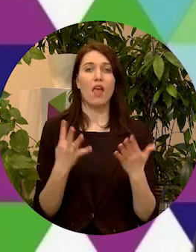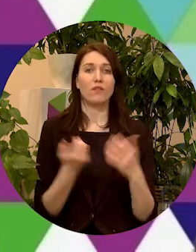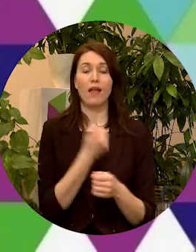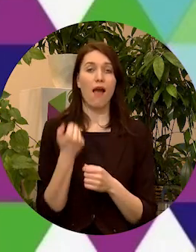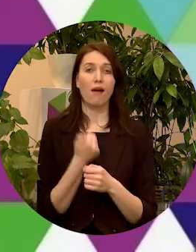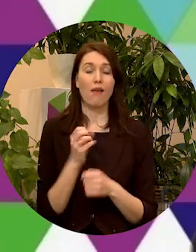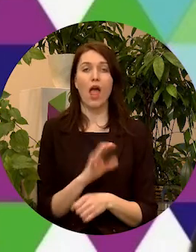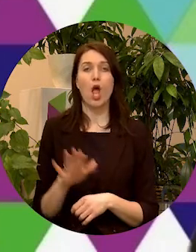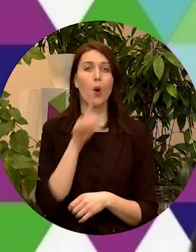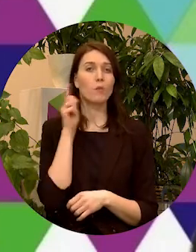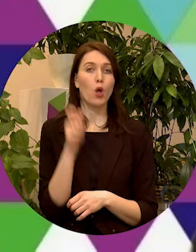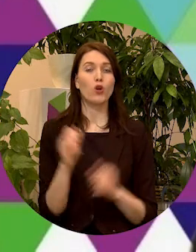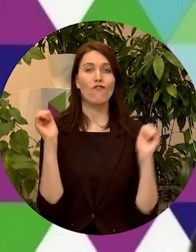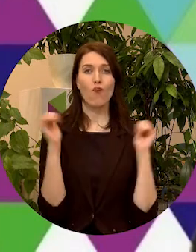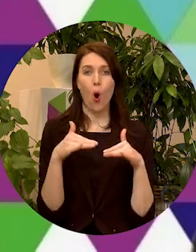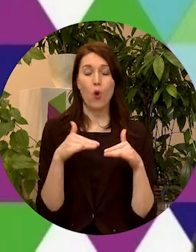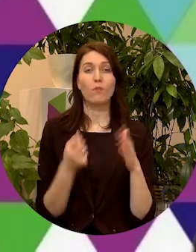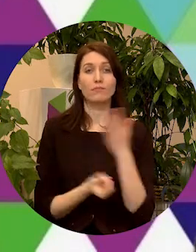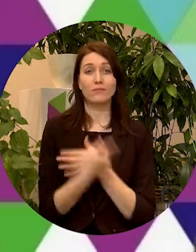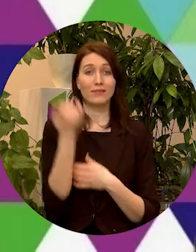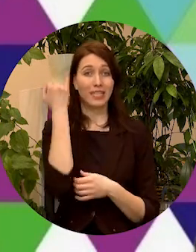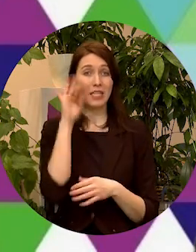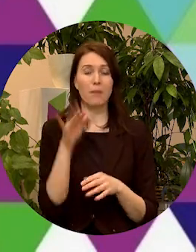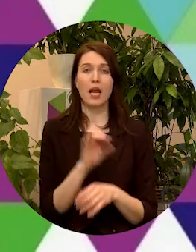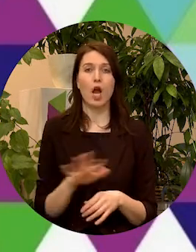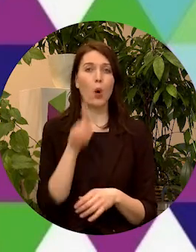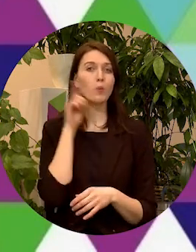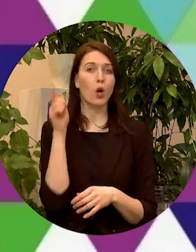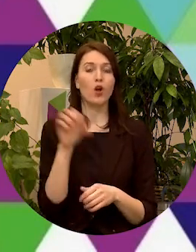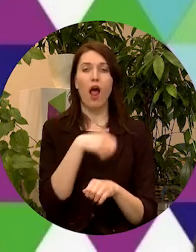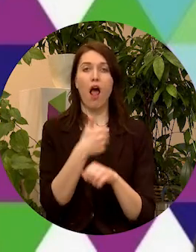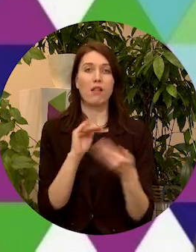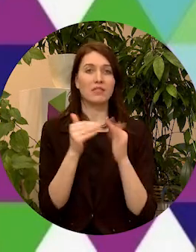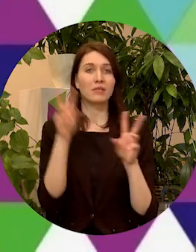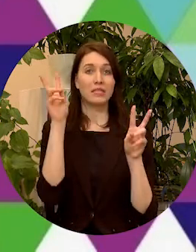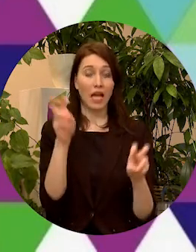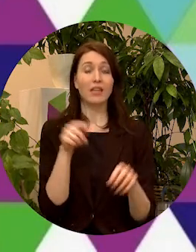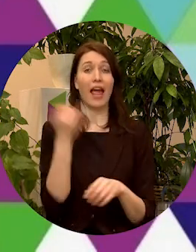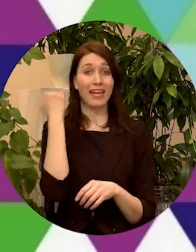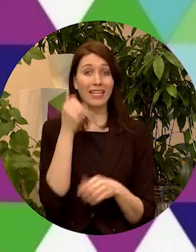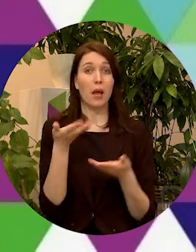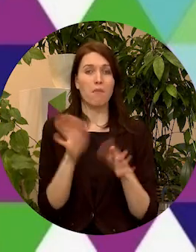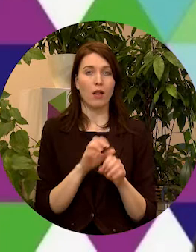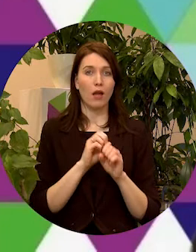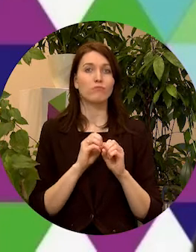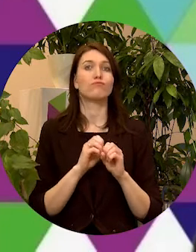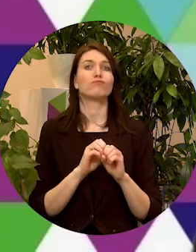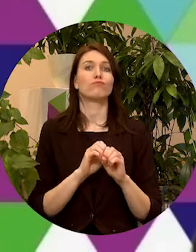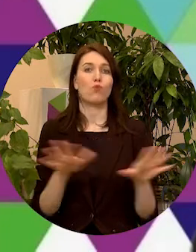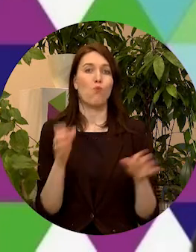Eiropas jauniešu fórumā dzīvē ideja par Eiropas jauniešu galspilsētu, un šī ideja kļūst aizvien populārāka.